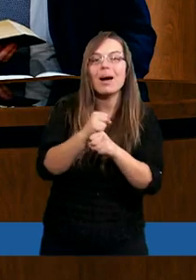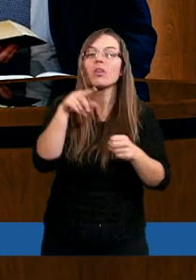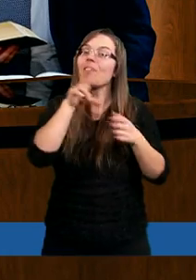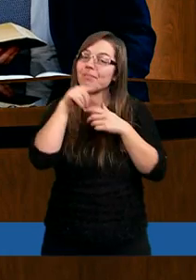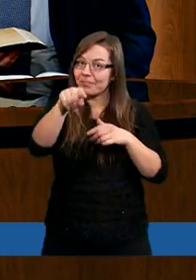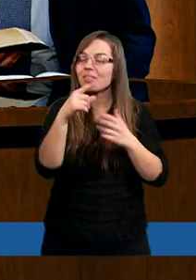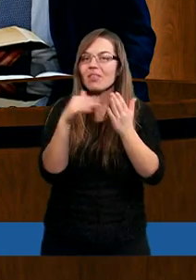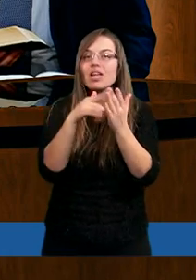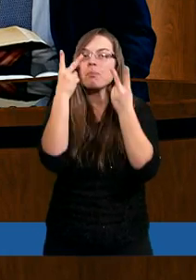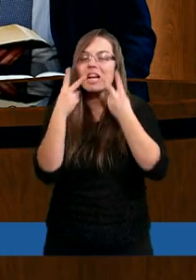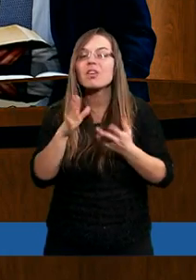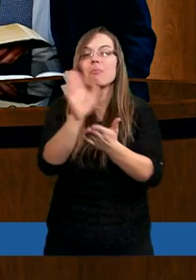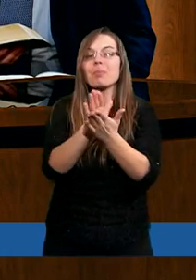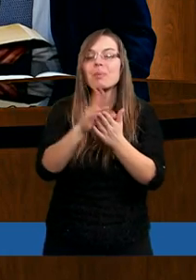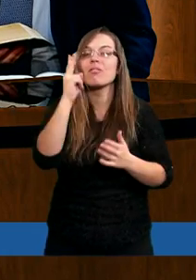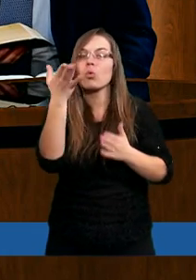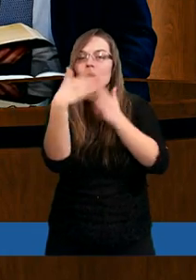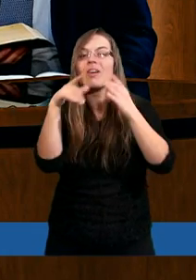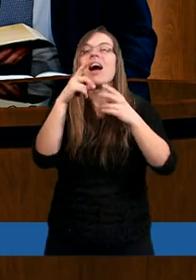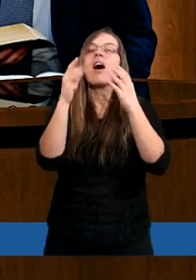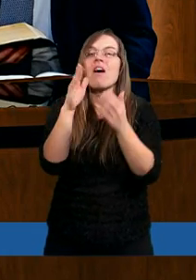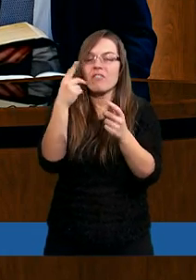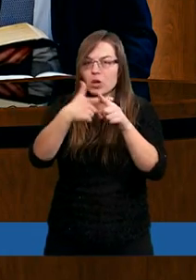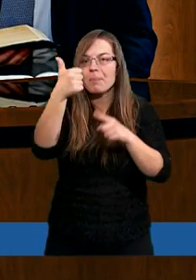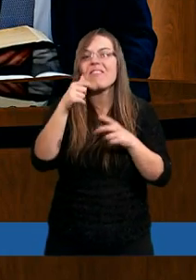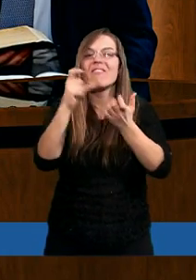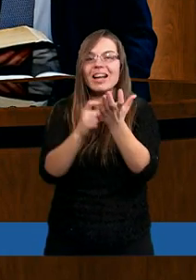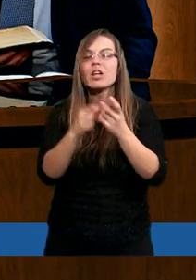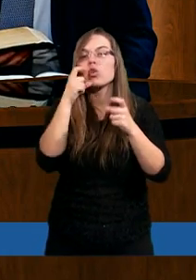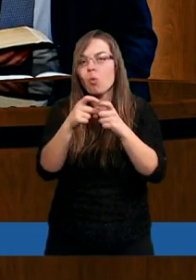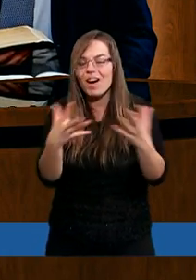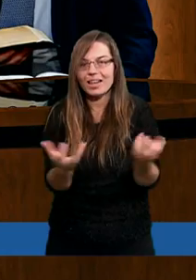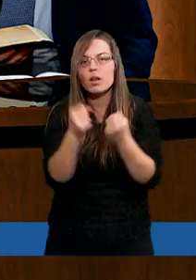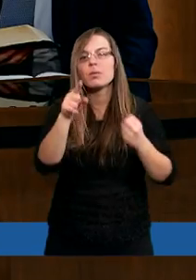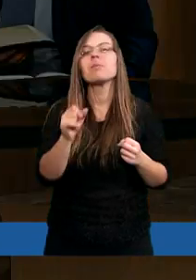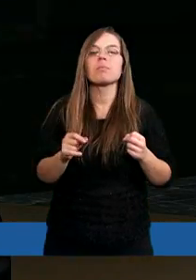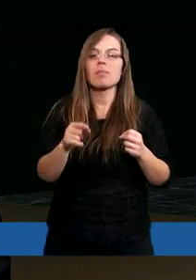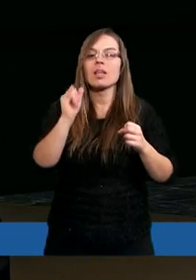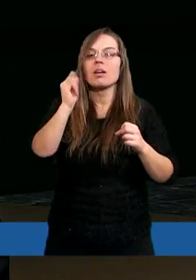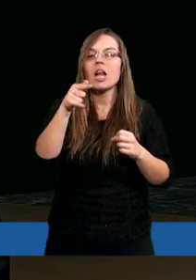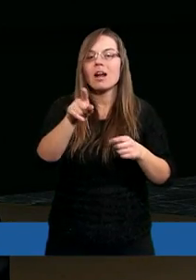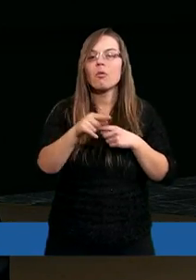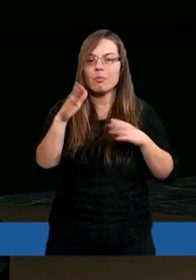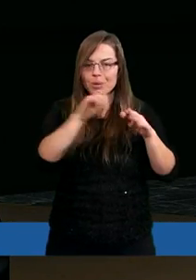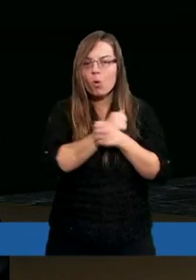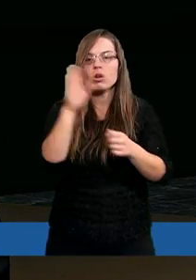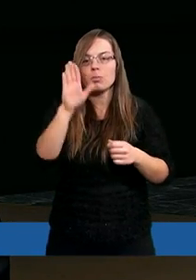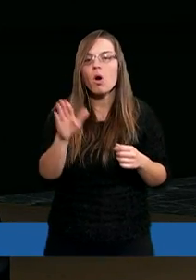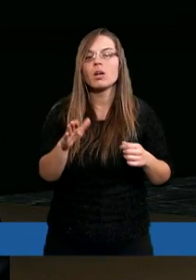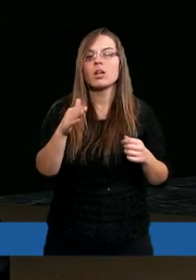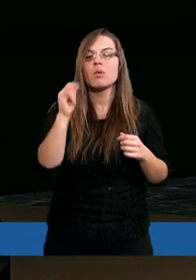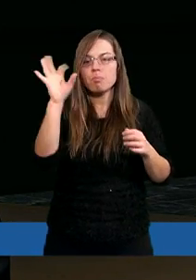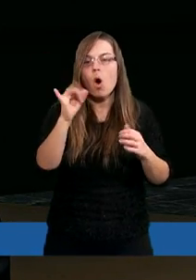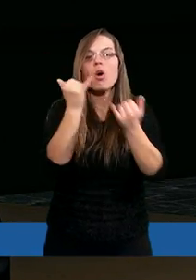drugim rozdziale, w dwudziestym pierwszym wersecie znajdujemy następujące słowa. Nie odrzucam łaski Bożej,